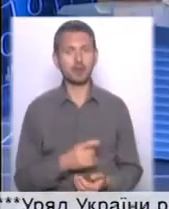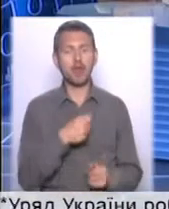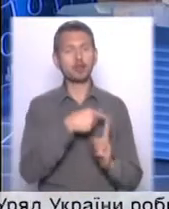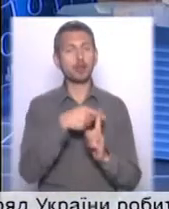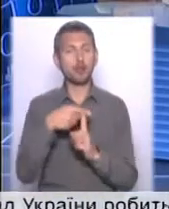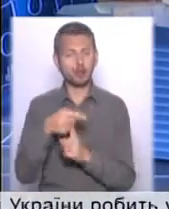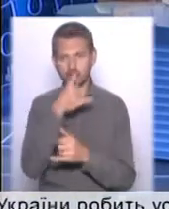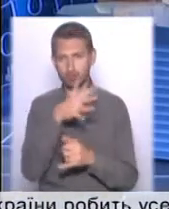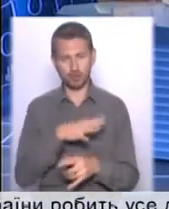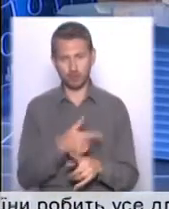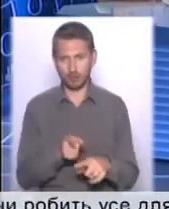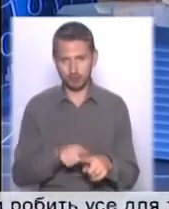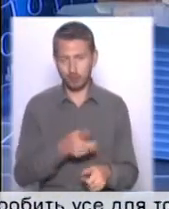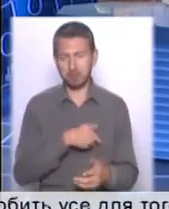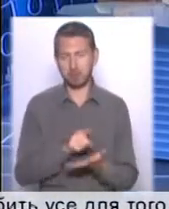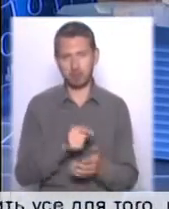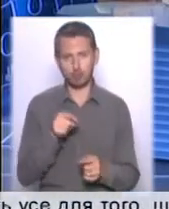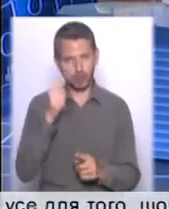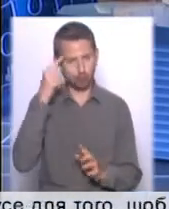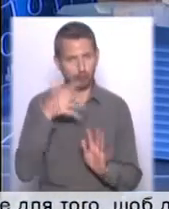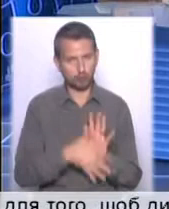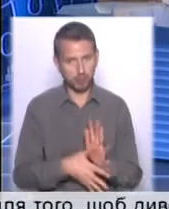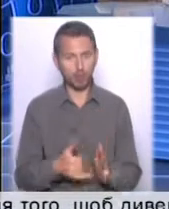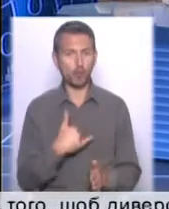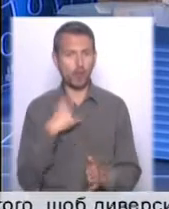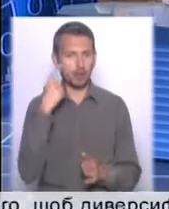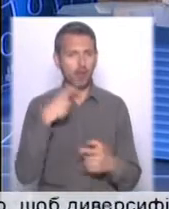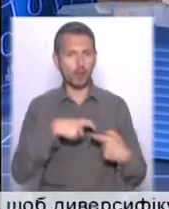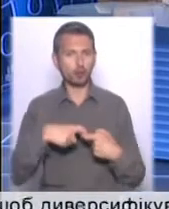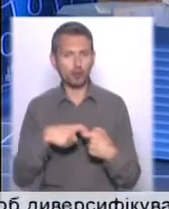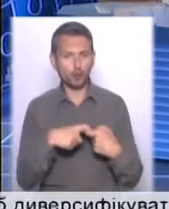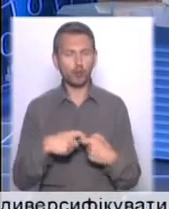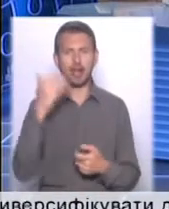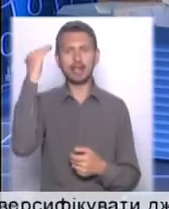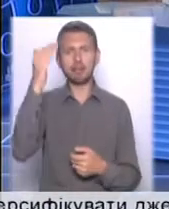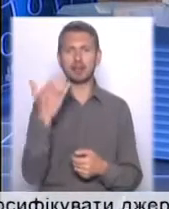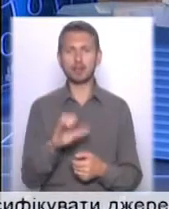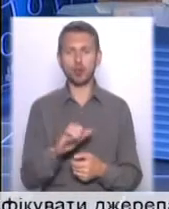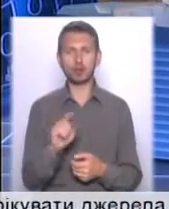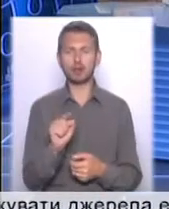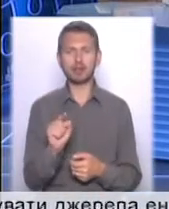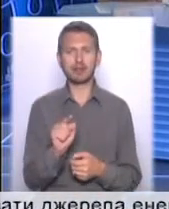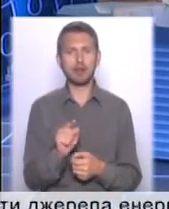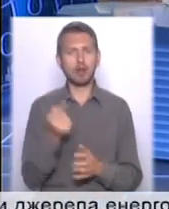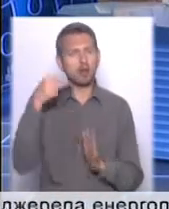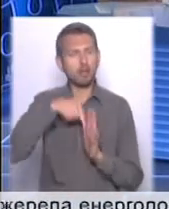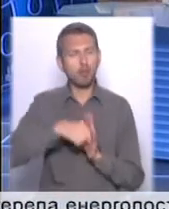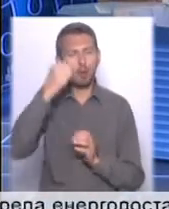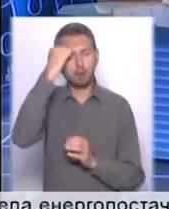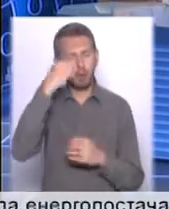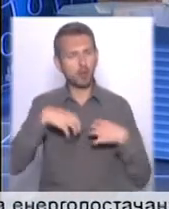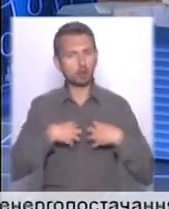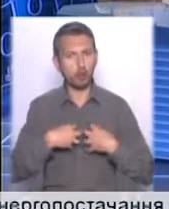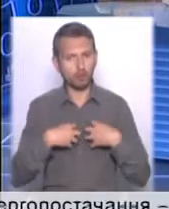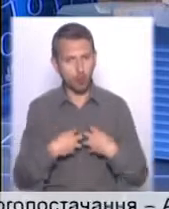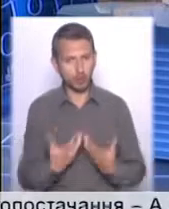не може бути цих речей, ми маємо це розуміти. Все-таки в нас асоціюється Небесна сотня з такою знаком, такої глибокої пам'яті і скорботи